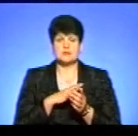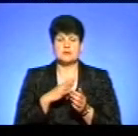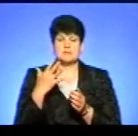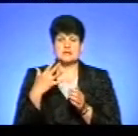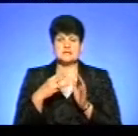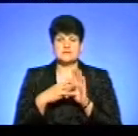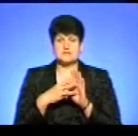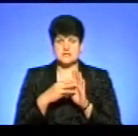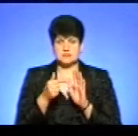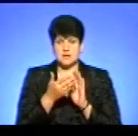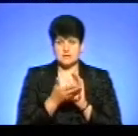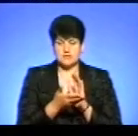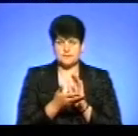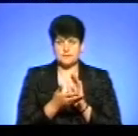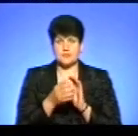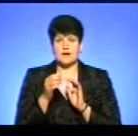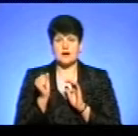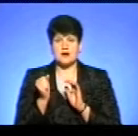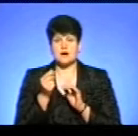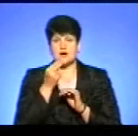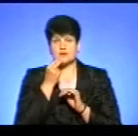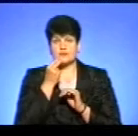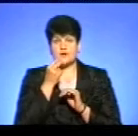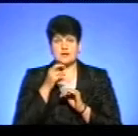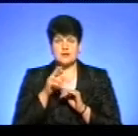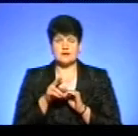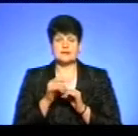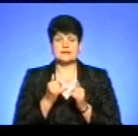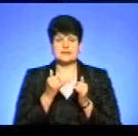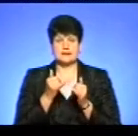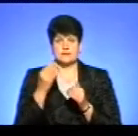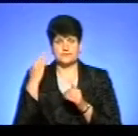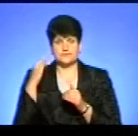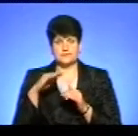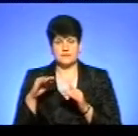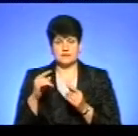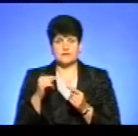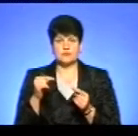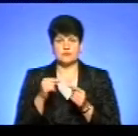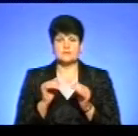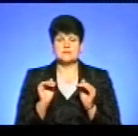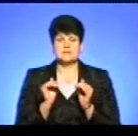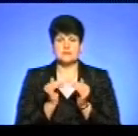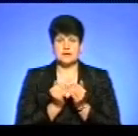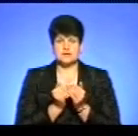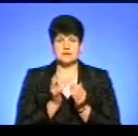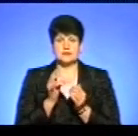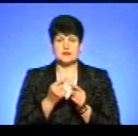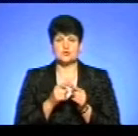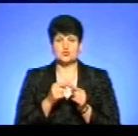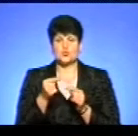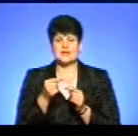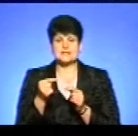гривень. А харчування для іногородніх, відповідно, би зменшилося на ось цю